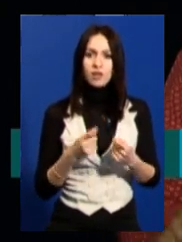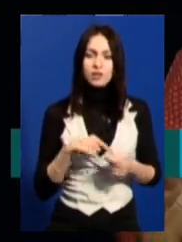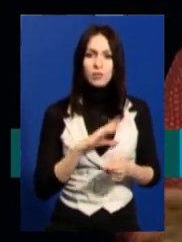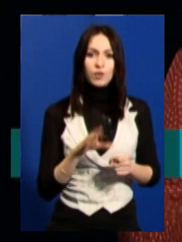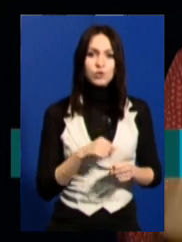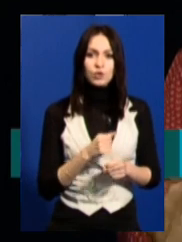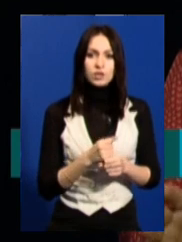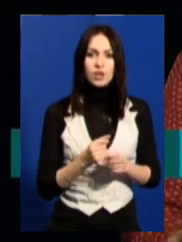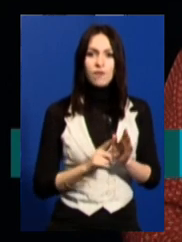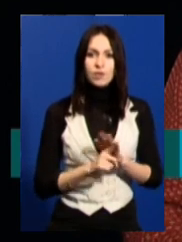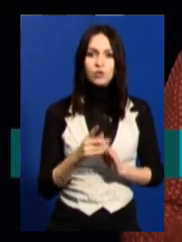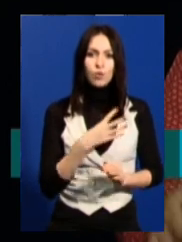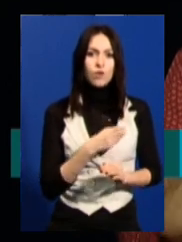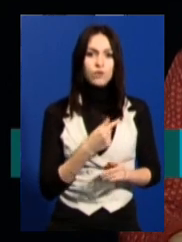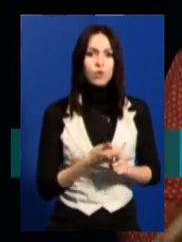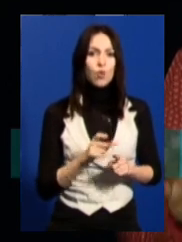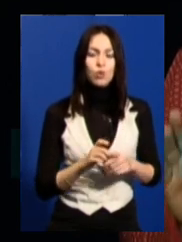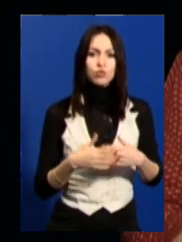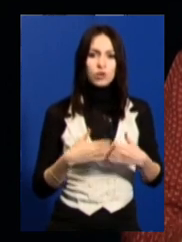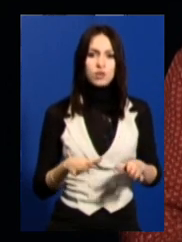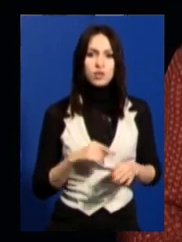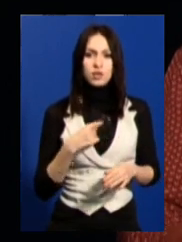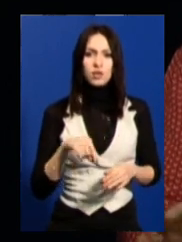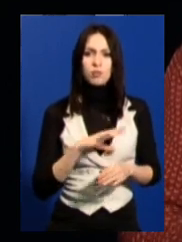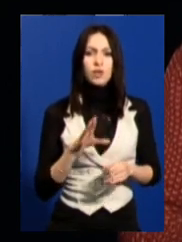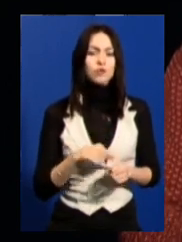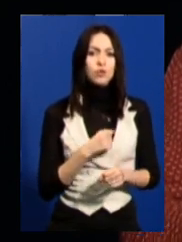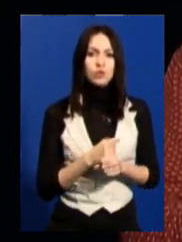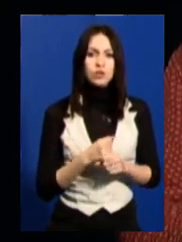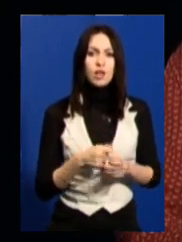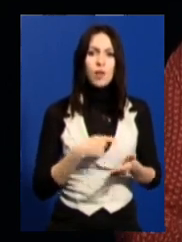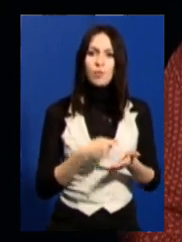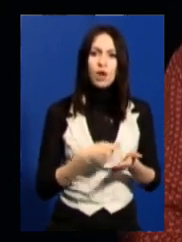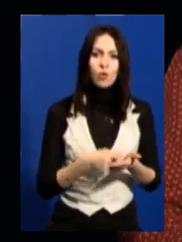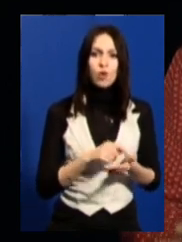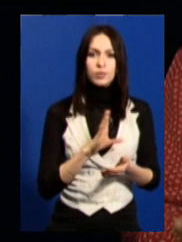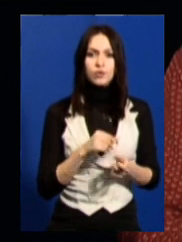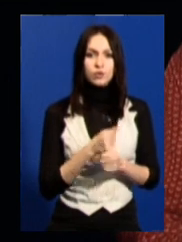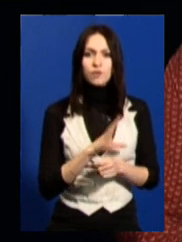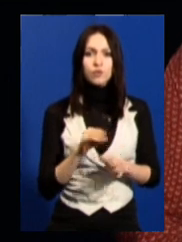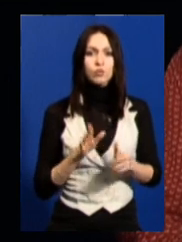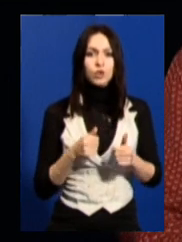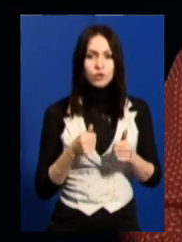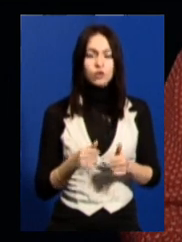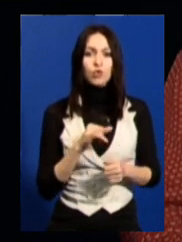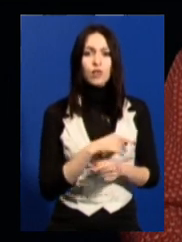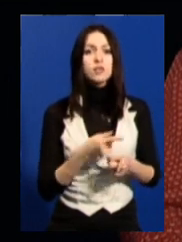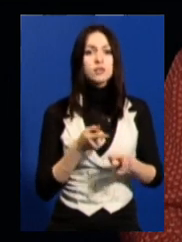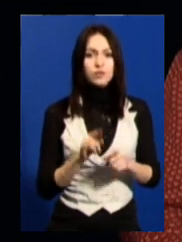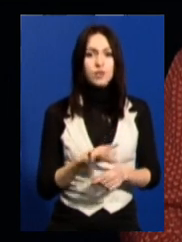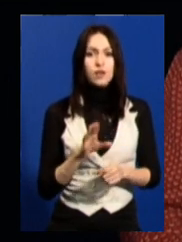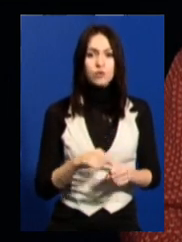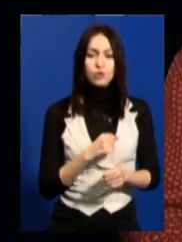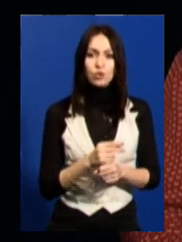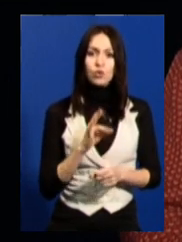зробимо. Ну, львів'яни дуже відкриті. Ми все зробимо, погодуємо, все буде добре. Вони справді все зробили,